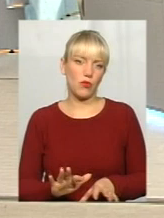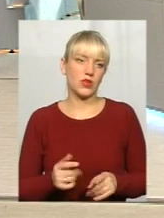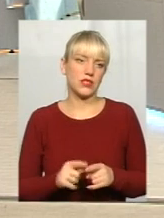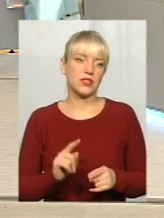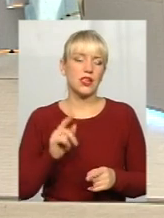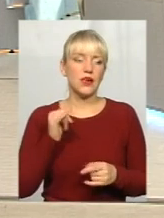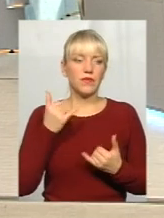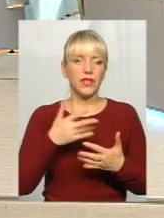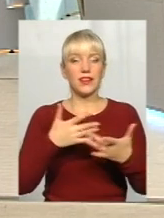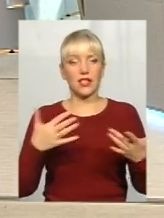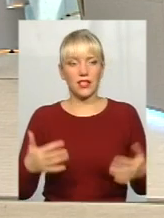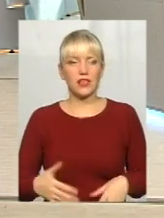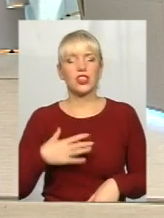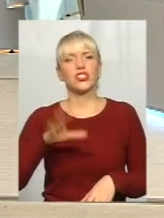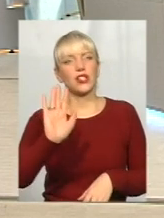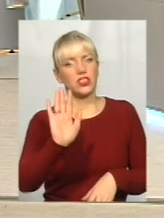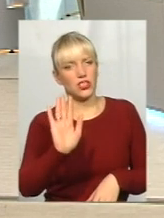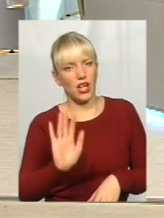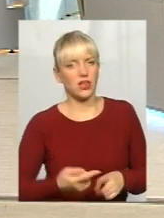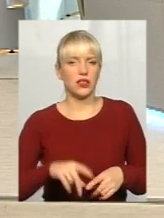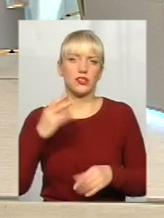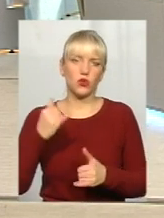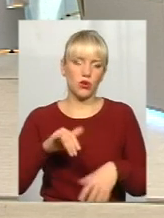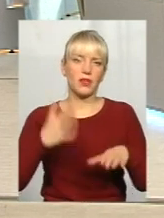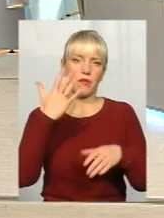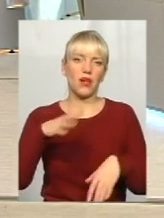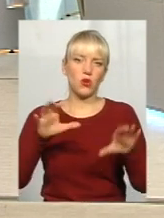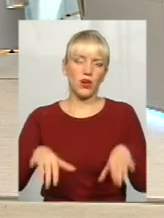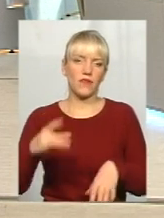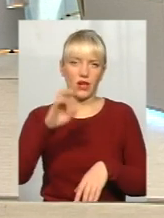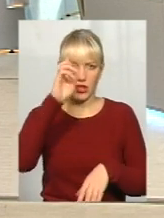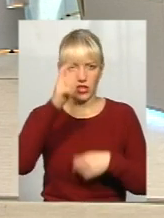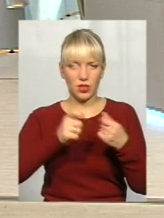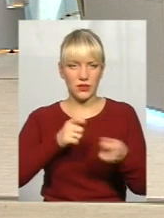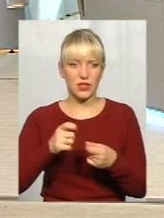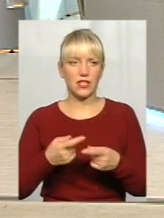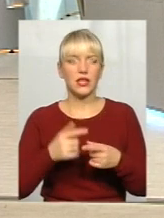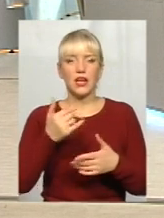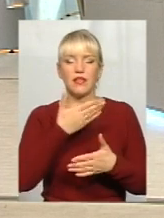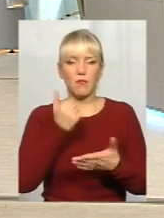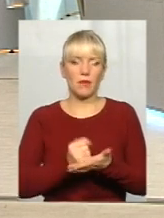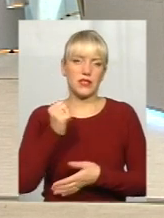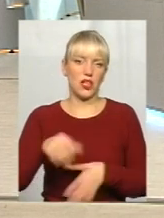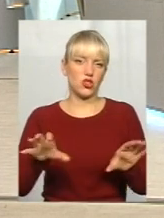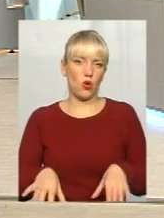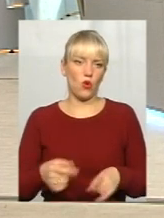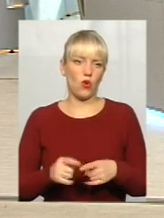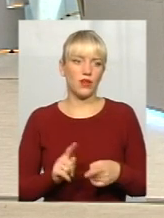немає кандидатів і так далі. Сьогодні 45 райдержадміністрації не призначені голови.